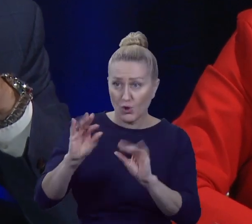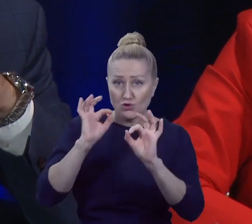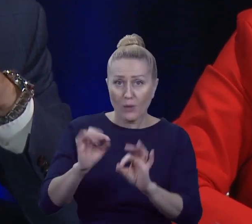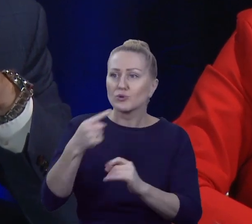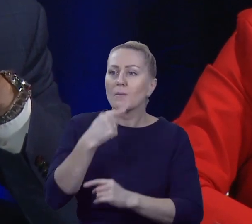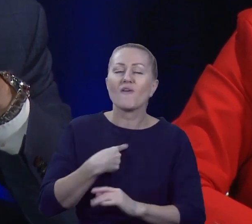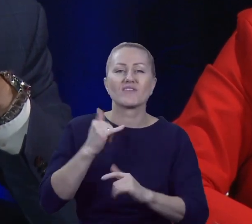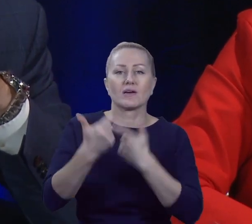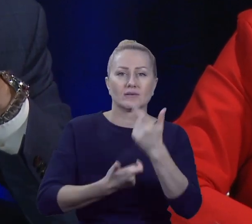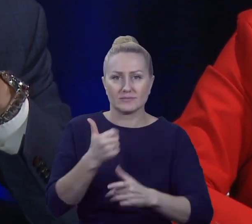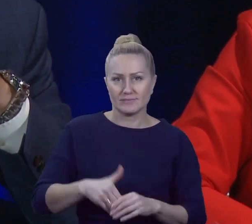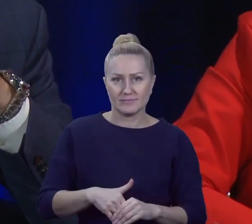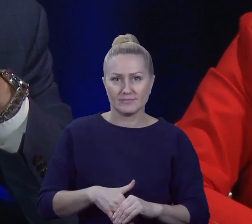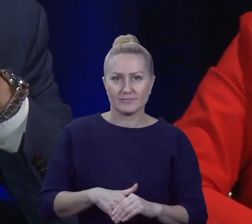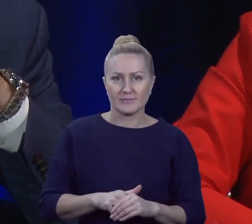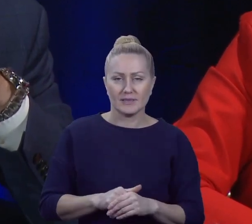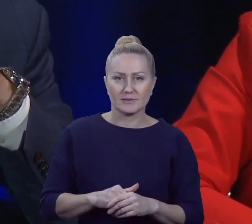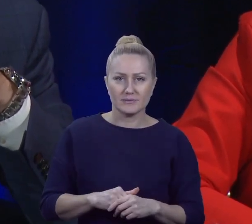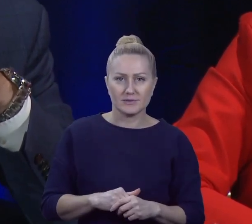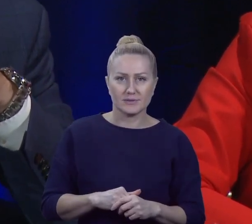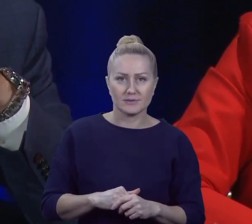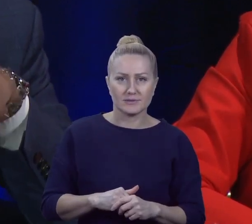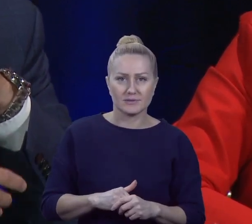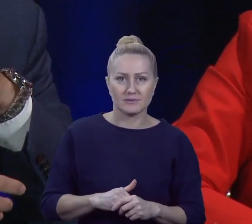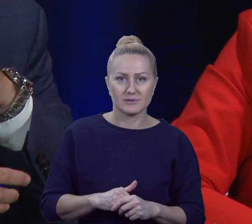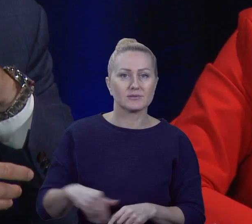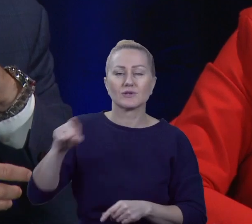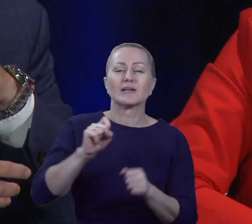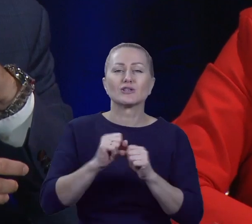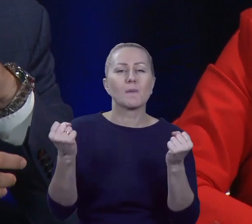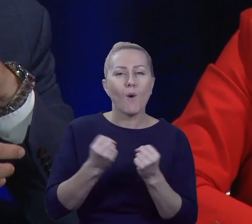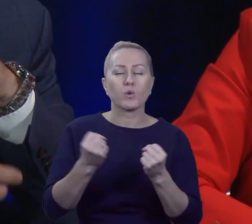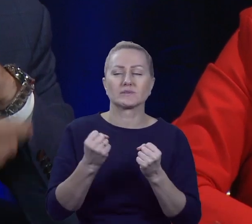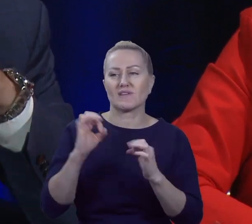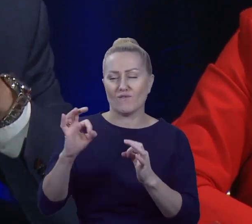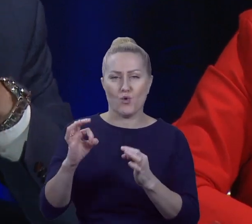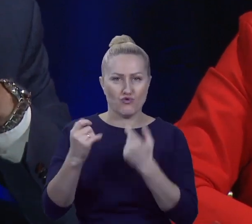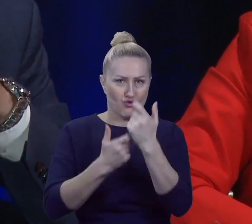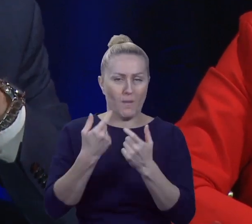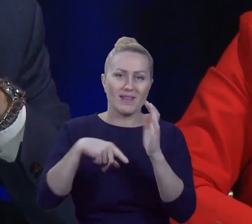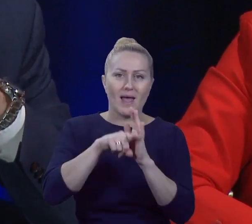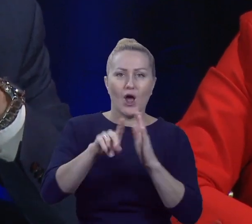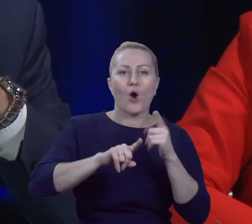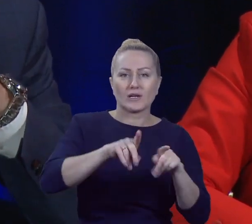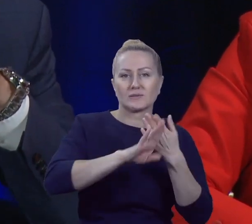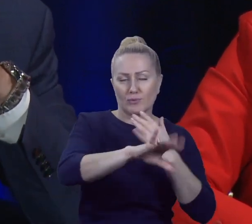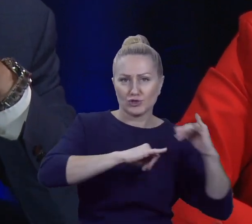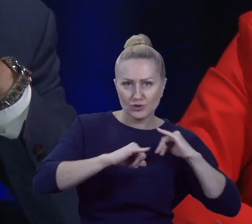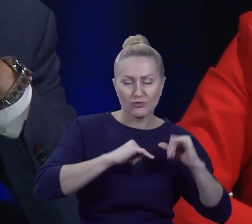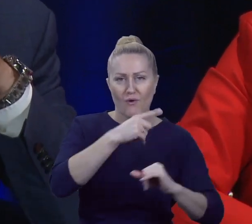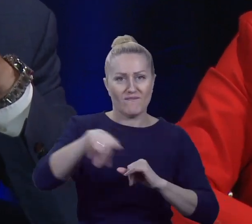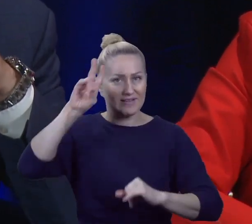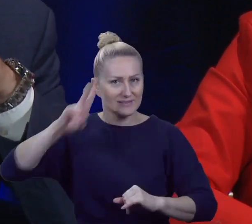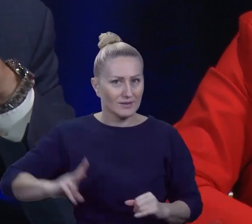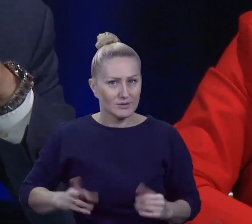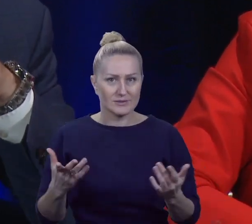zrobić. Bo to jest mocna strona propozycji czy organizacji pozarządowych, jak rozmawiamy, czy instytucji. Bo mówienie